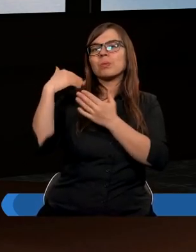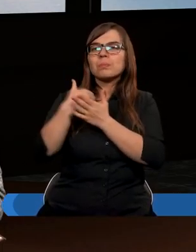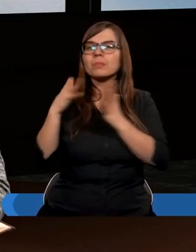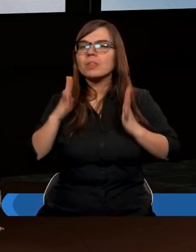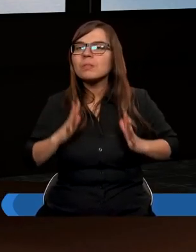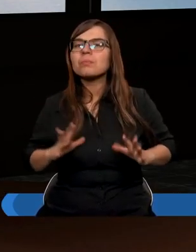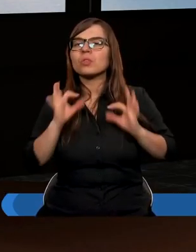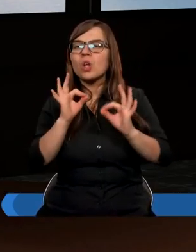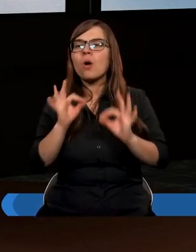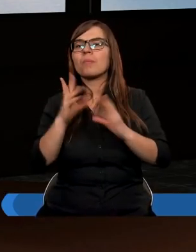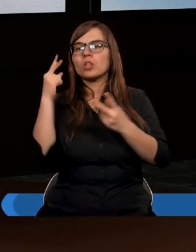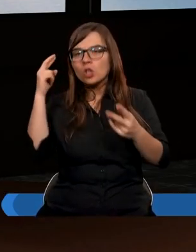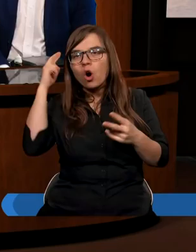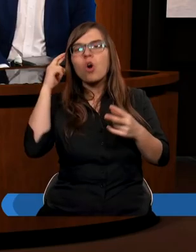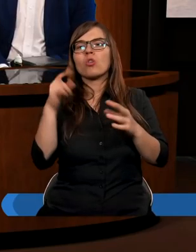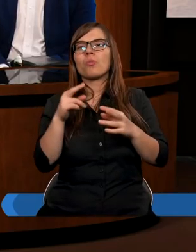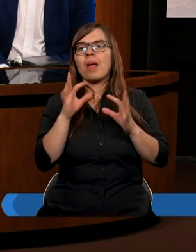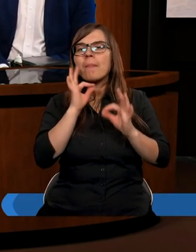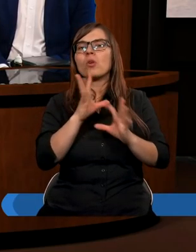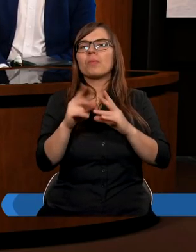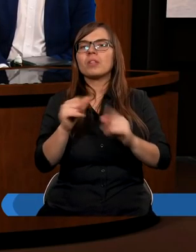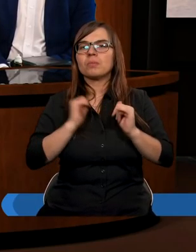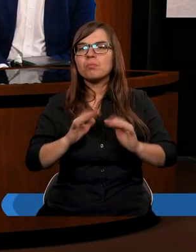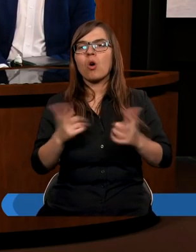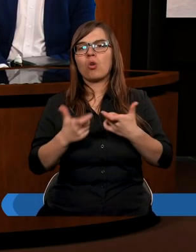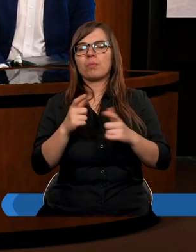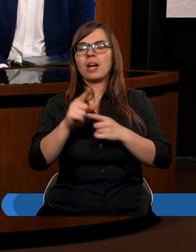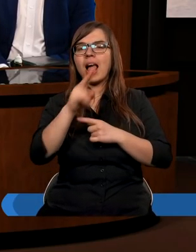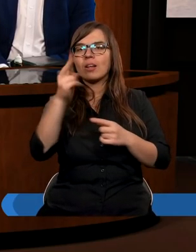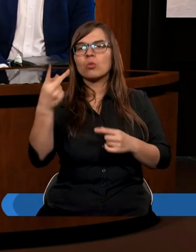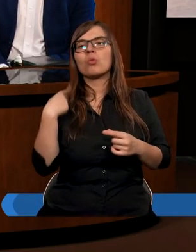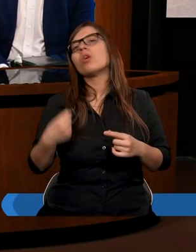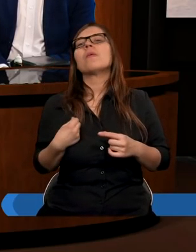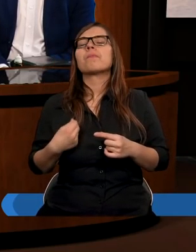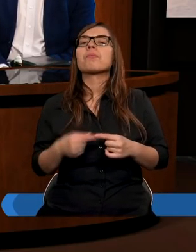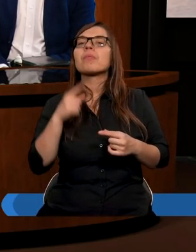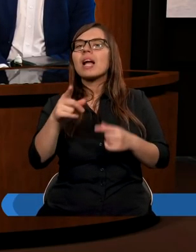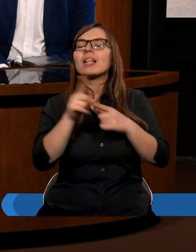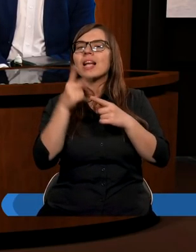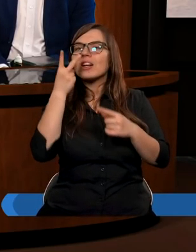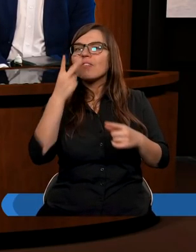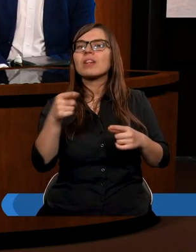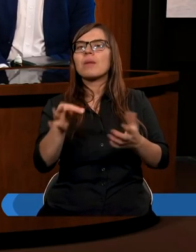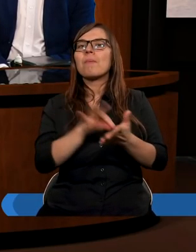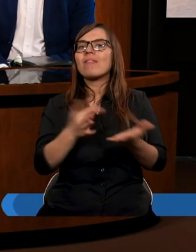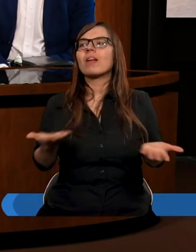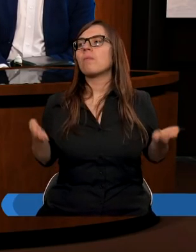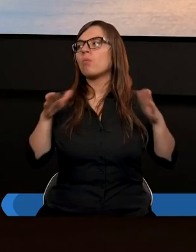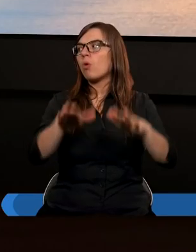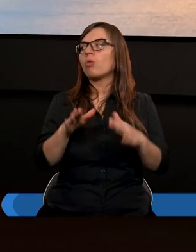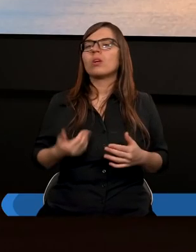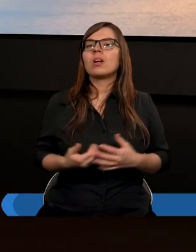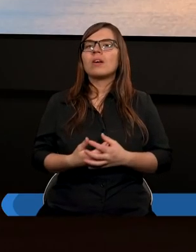to w ogóle rozumiemy, prawda? A ja wam powiem, ja widzę jeszcze w czymś innym też to błogosławieństwo.